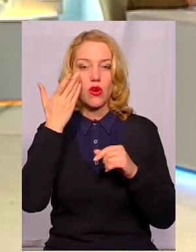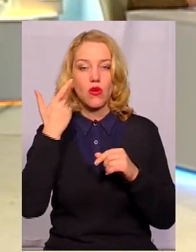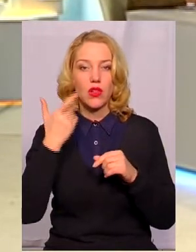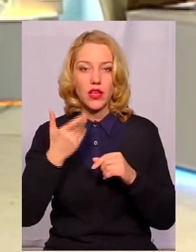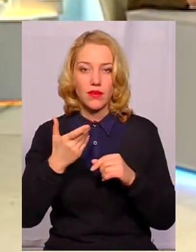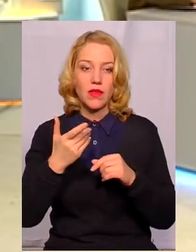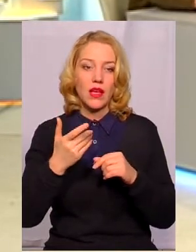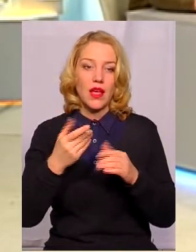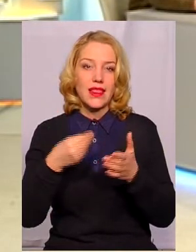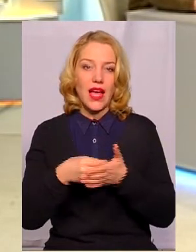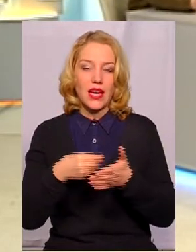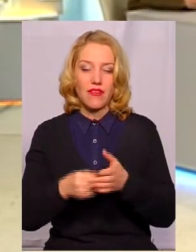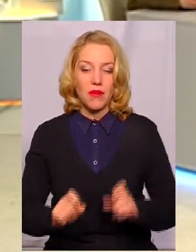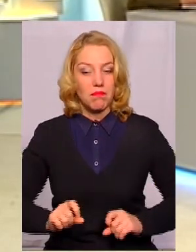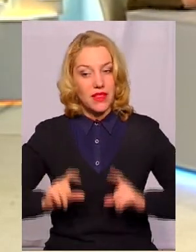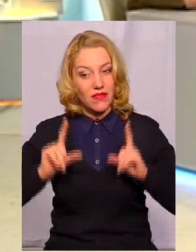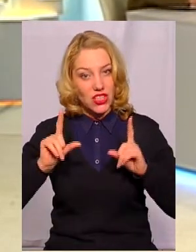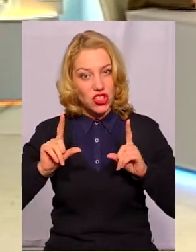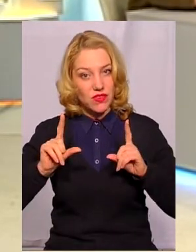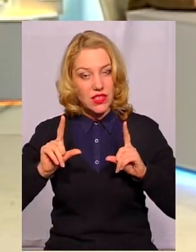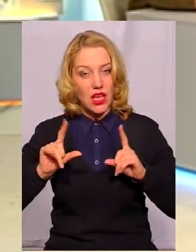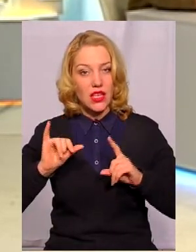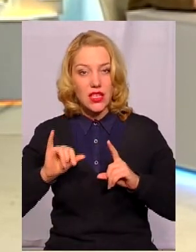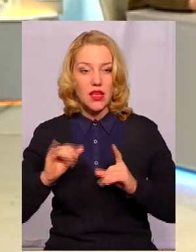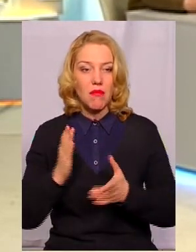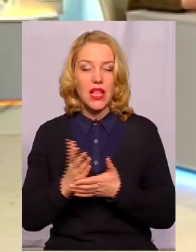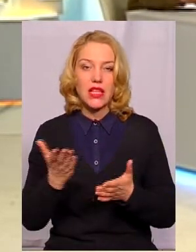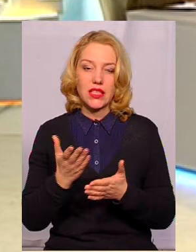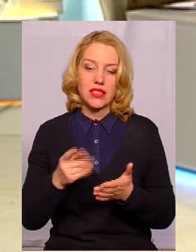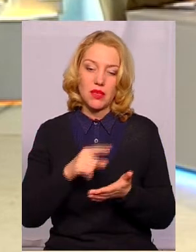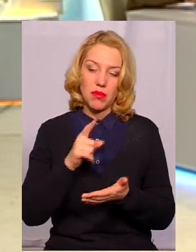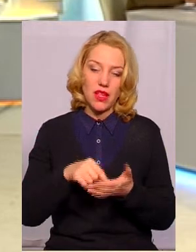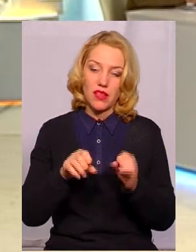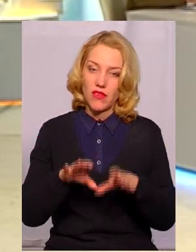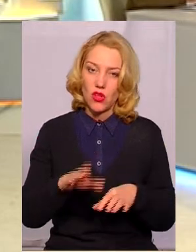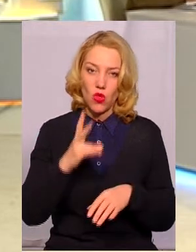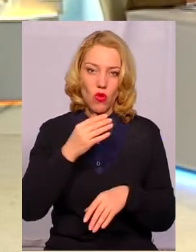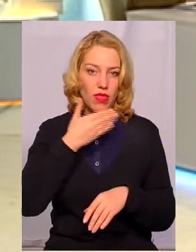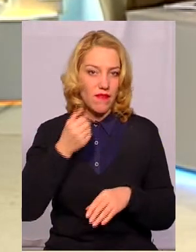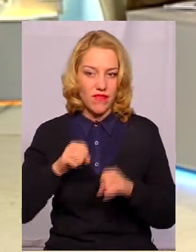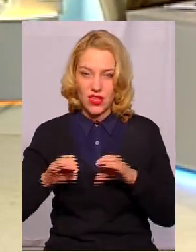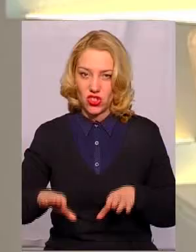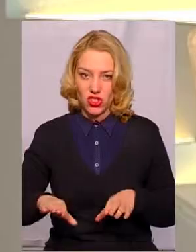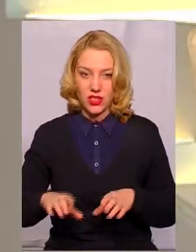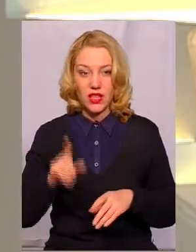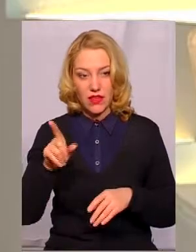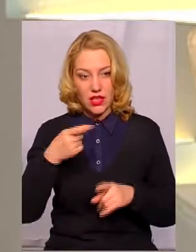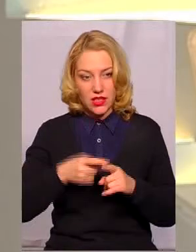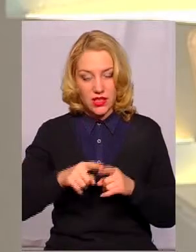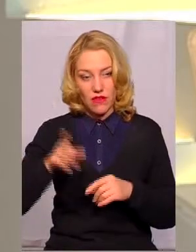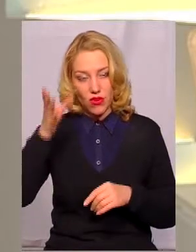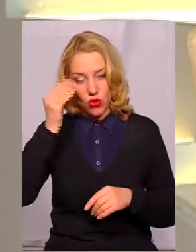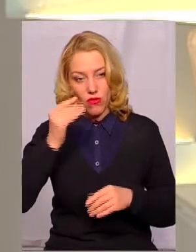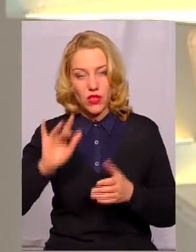тариф підвищився, мали якісь питання вирішитися, вони не вирішилися. Ви це враховували,